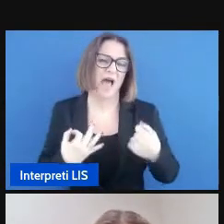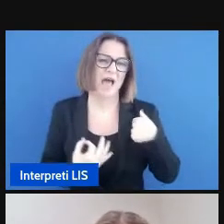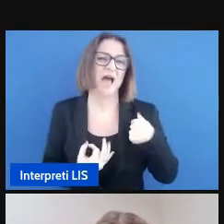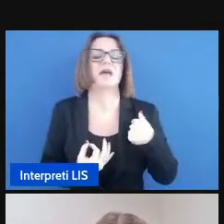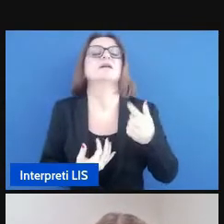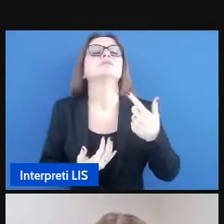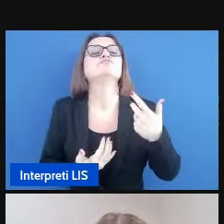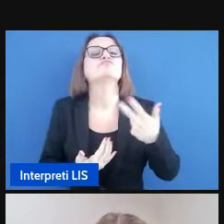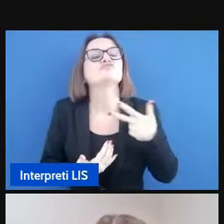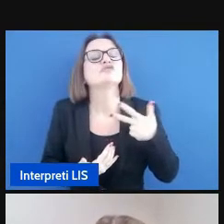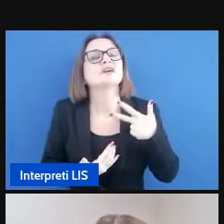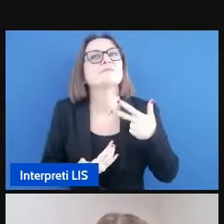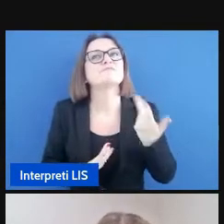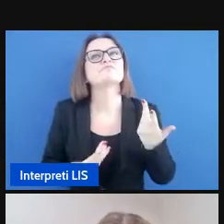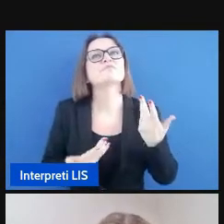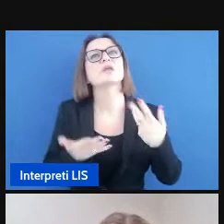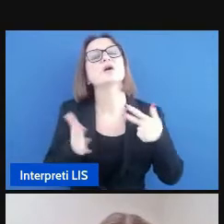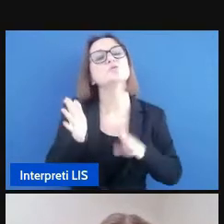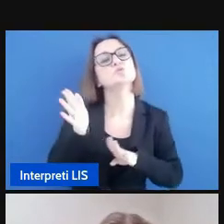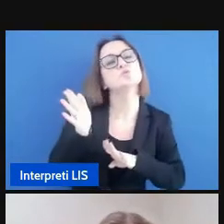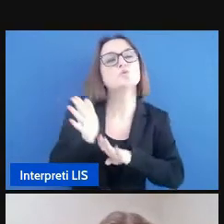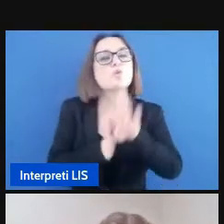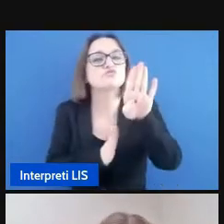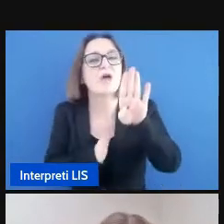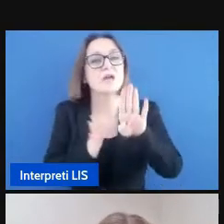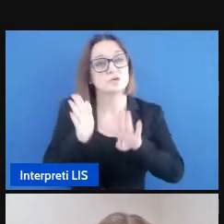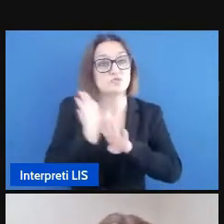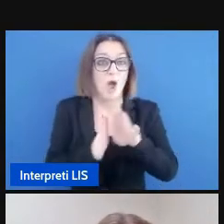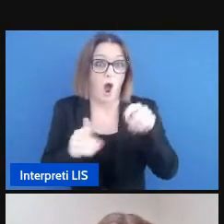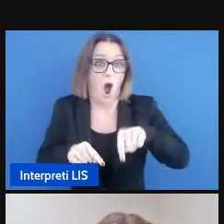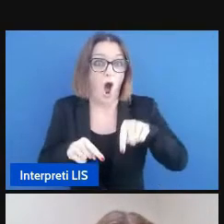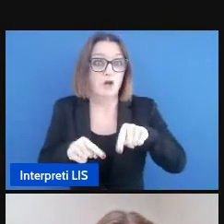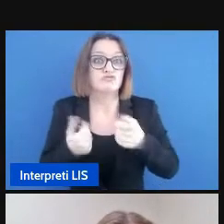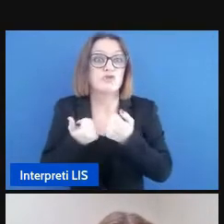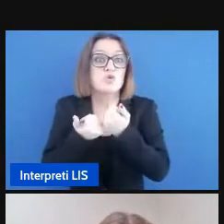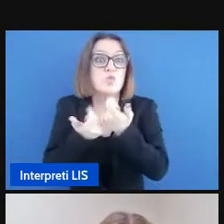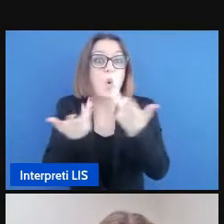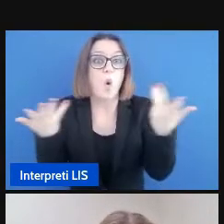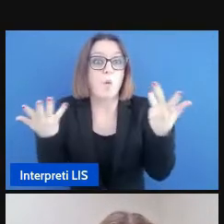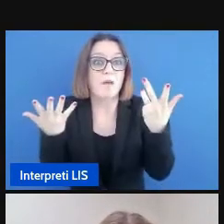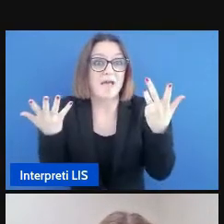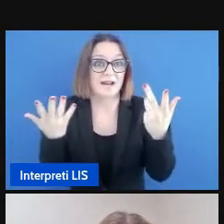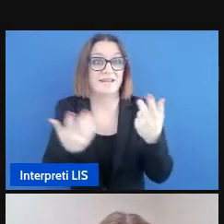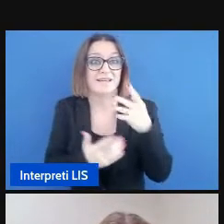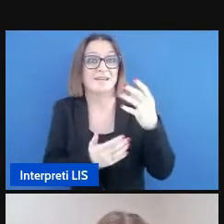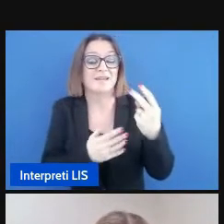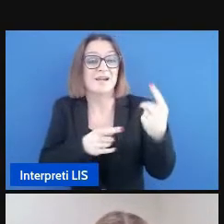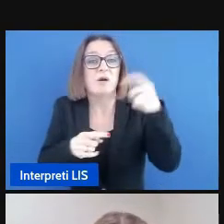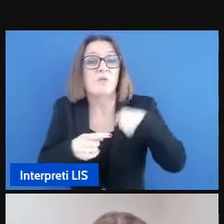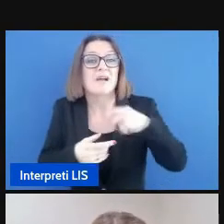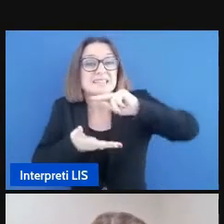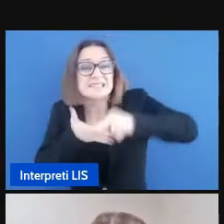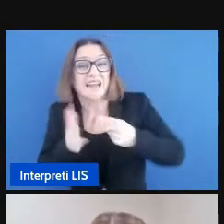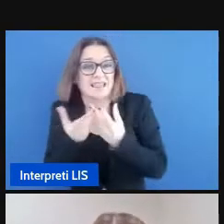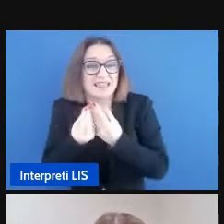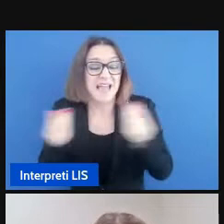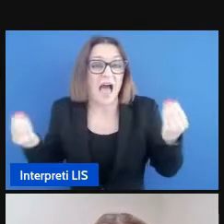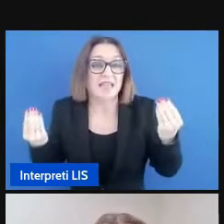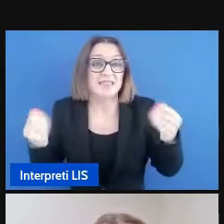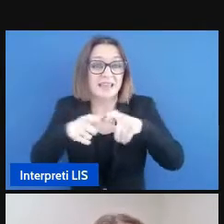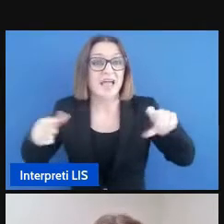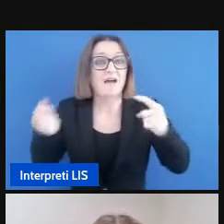successo del del numero insomma che abbiamo ottenuto e dell'interesse rispetto a questa tavola rotonda